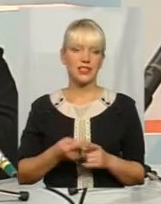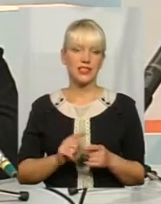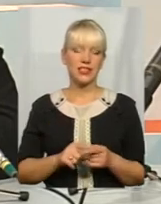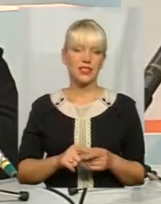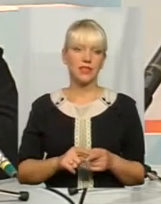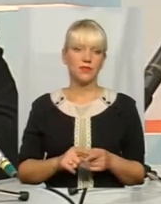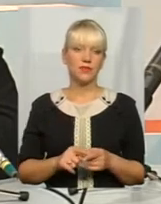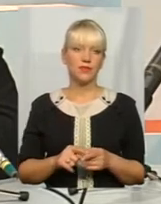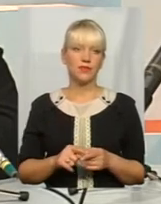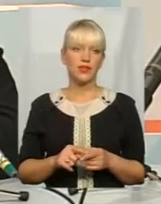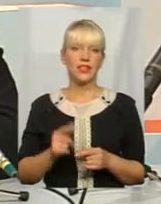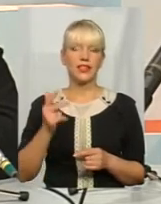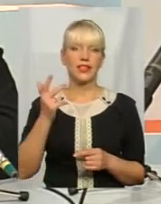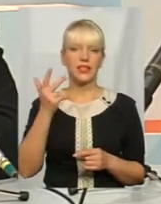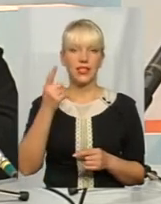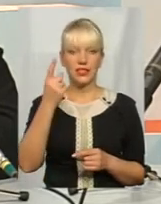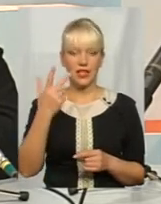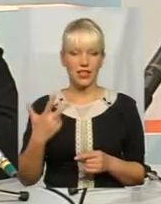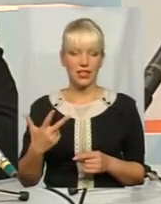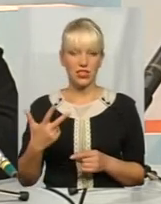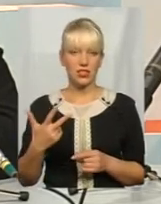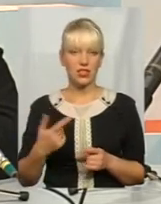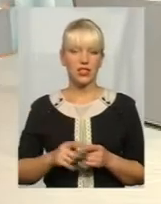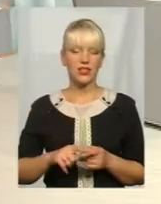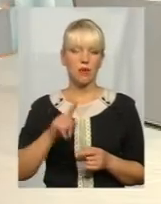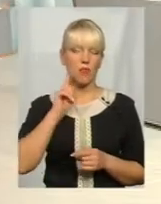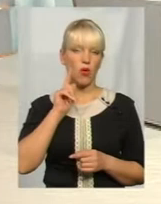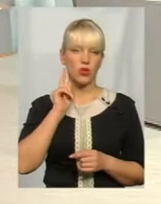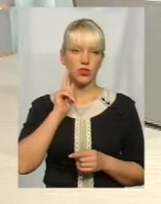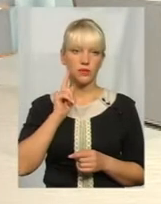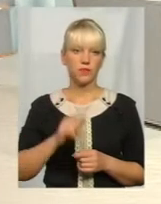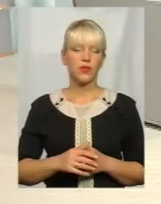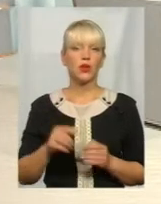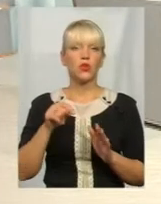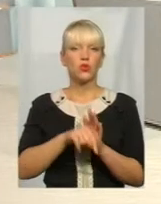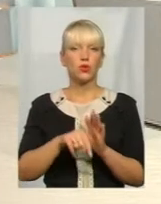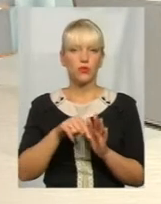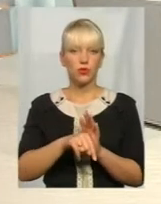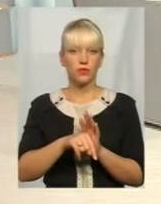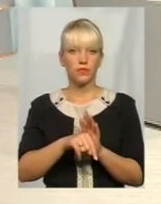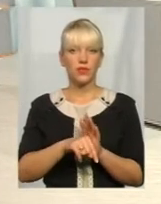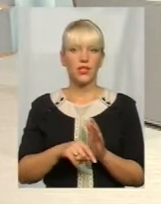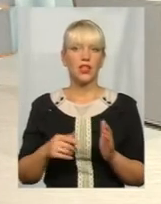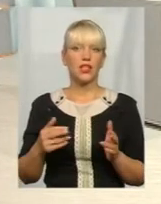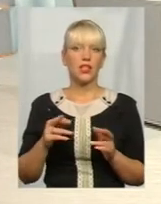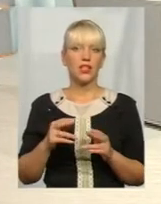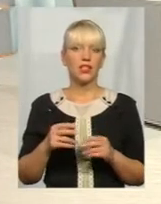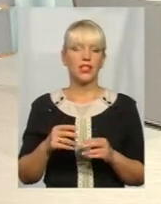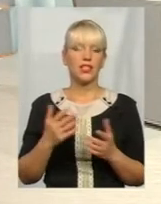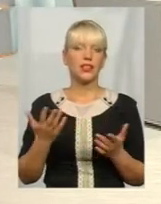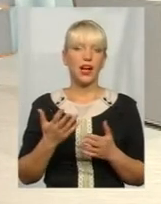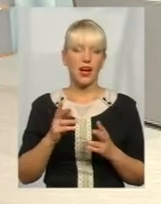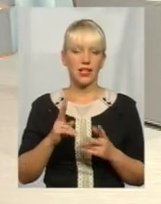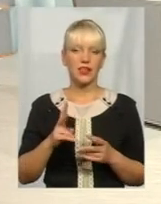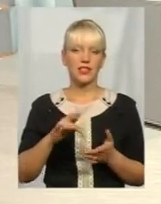знову таки, третя частина, 30% – це молодь. Тобто, яким чином служба зайнятості може